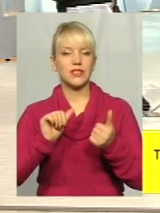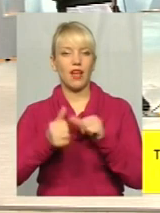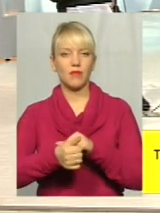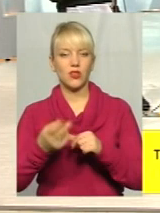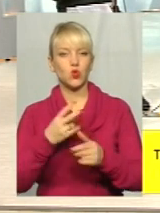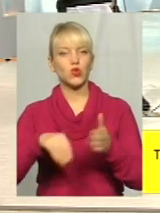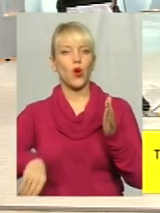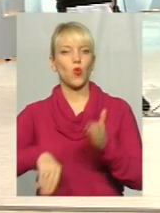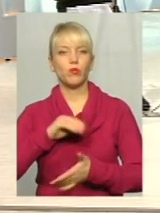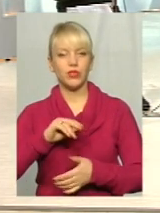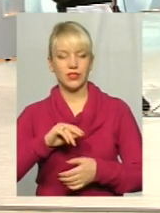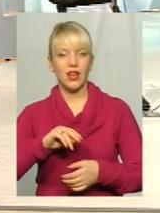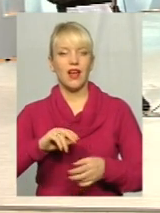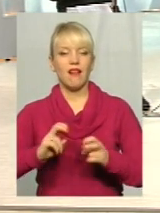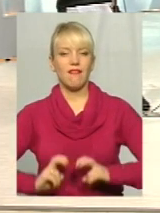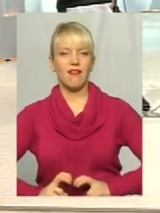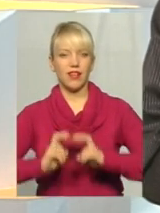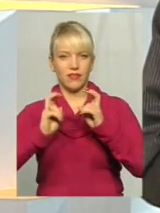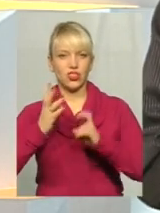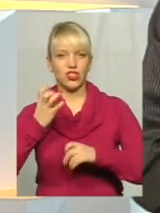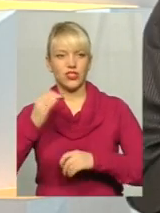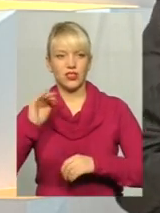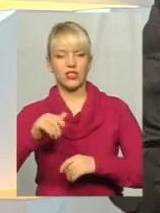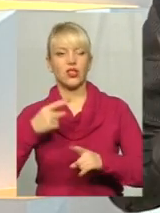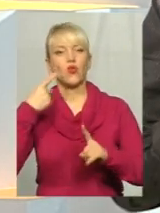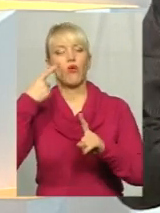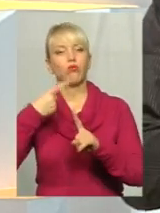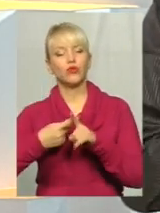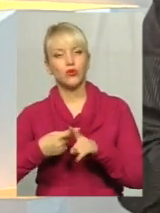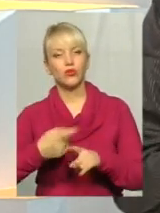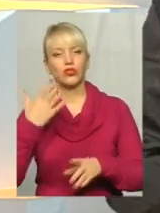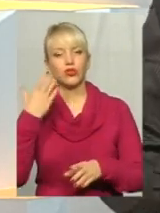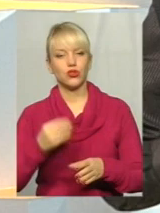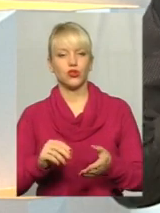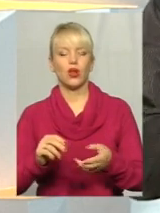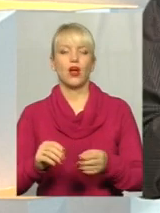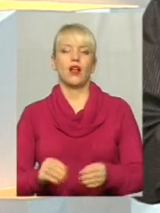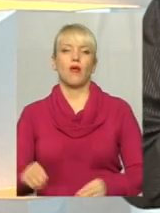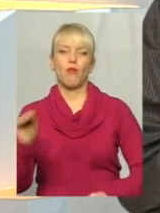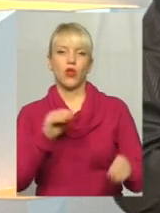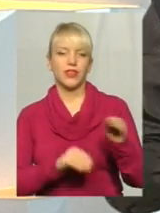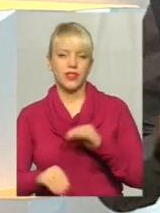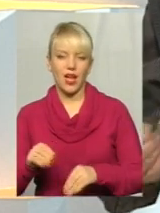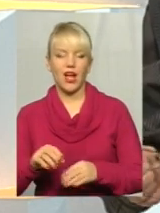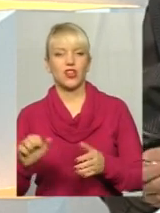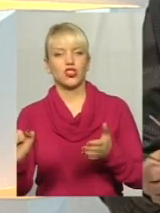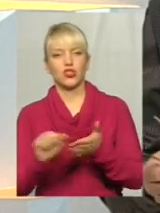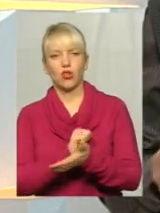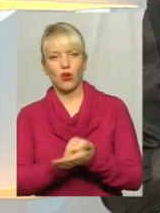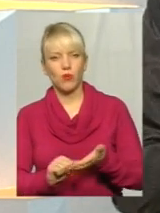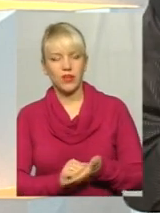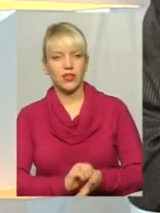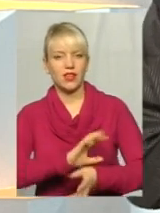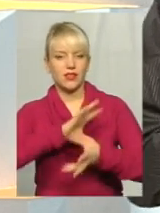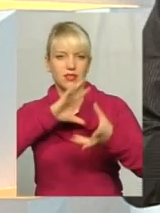треба купити ліфт 400 тисяч. А там ще робота демонтаж, монтаж і проєкт на кошти. Так,